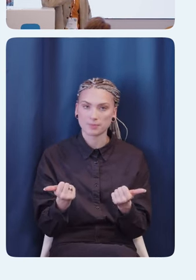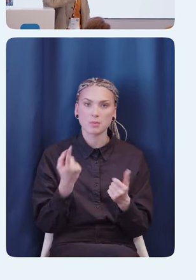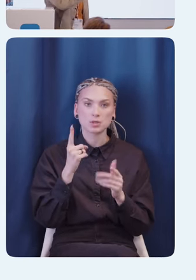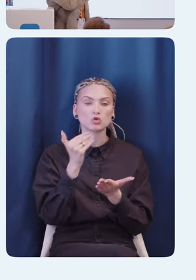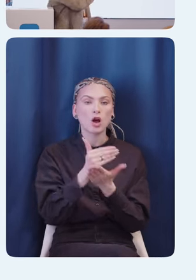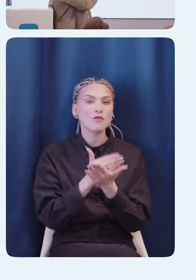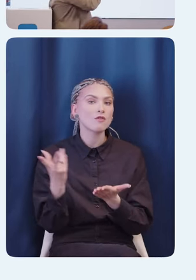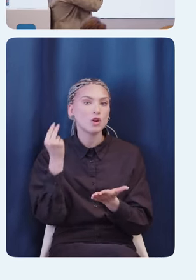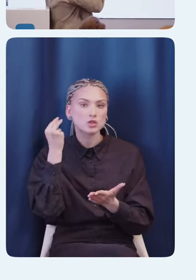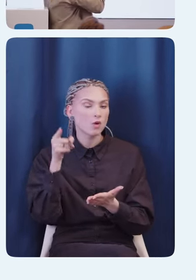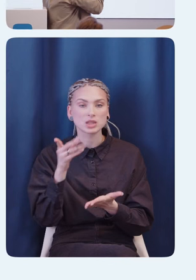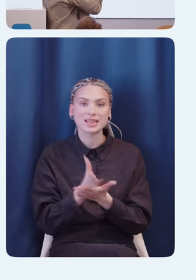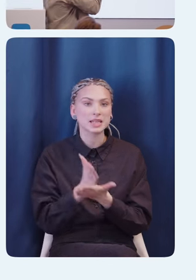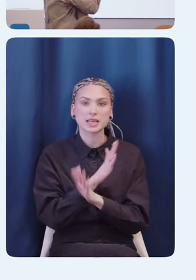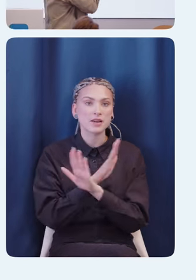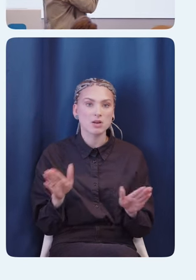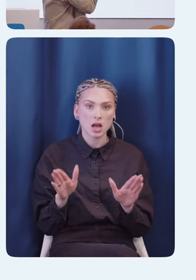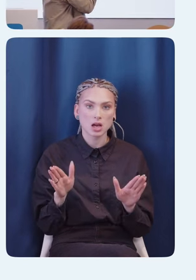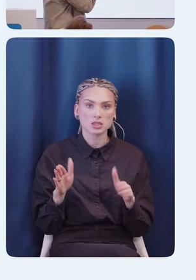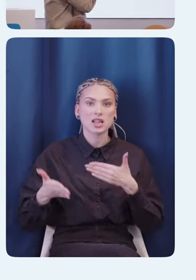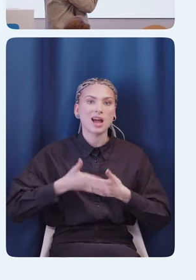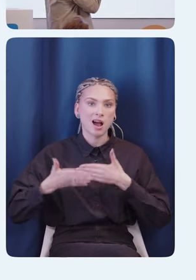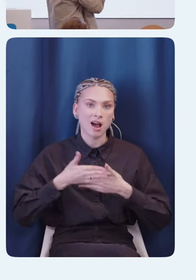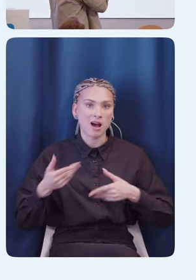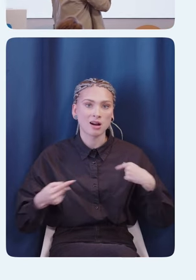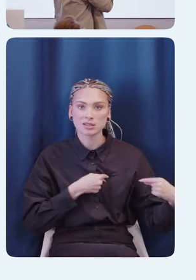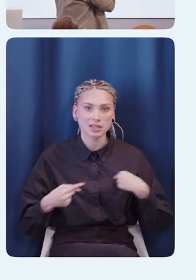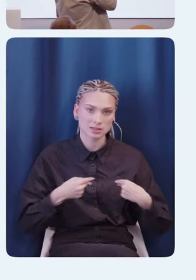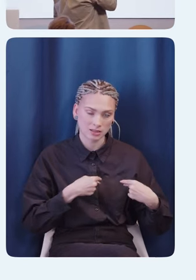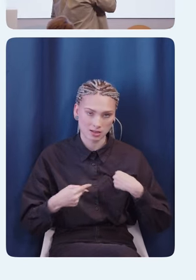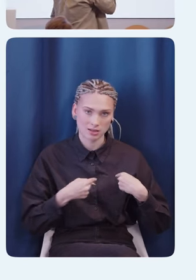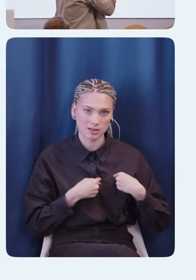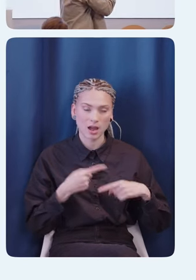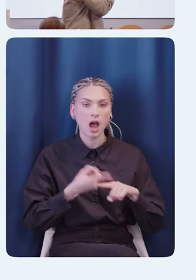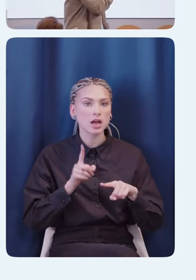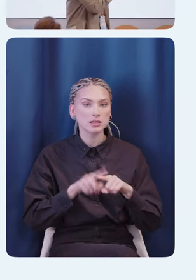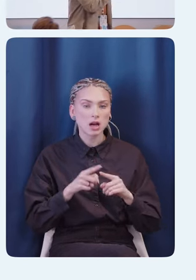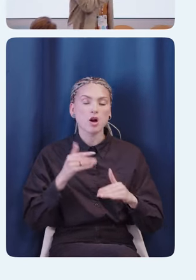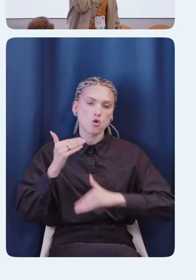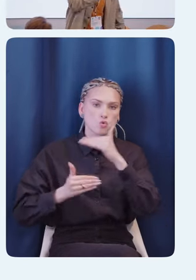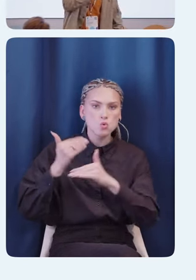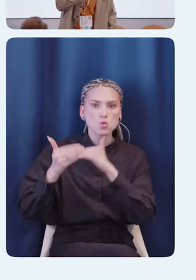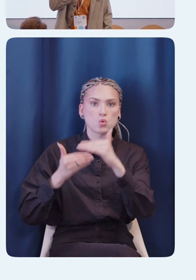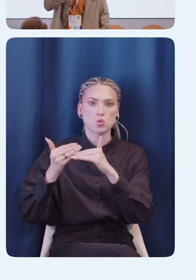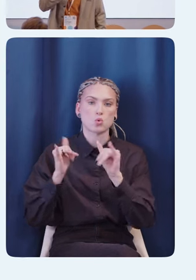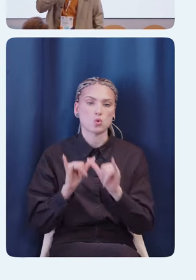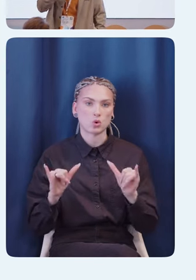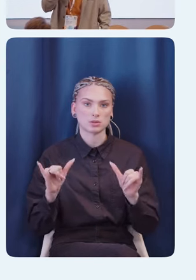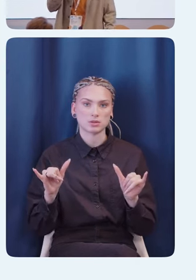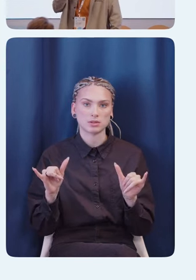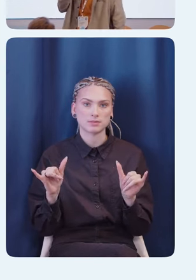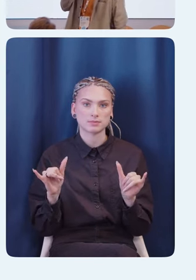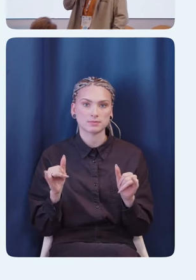voiceover больше не является средством наказания, теперь это средство роста, то есть это теперь,